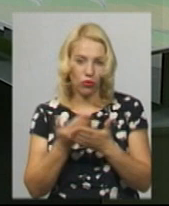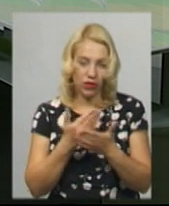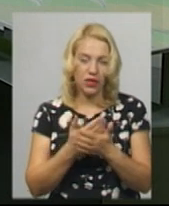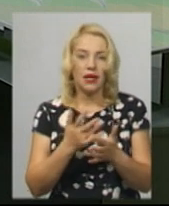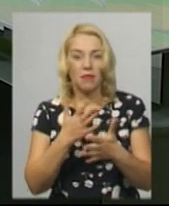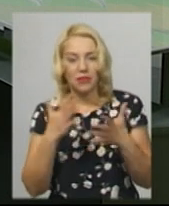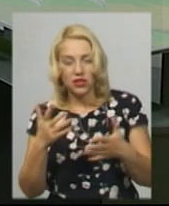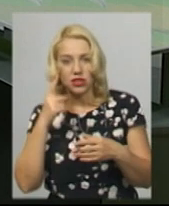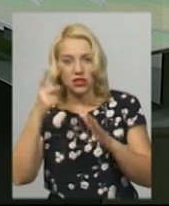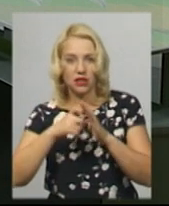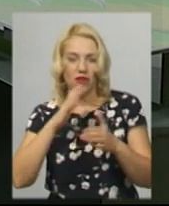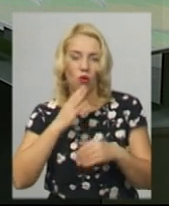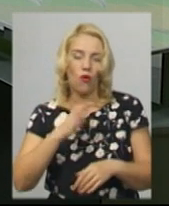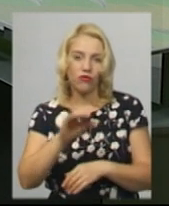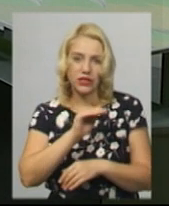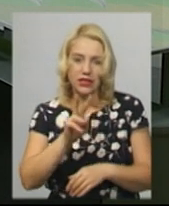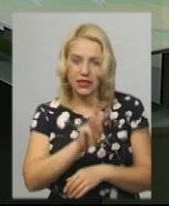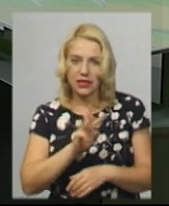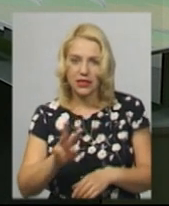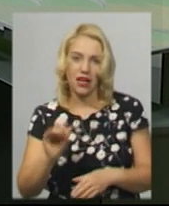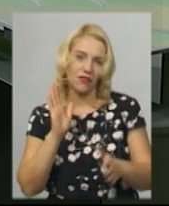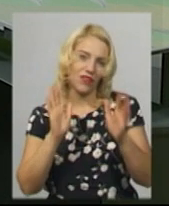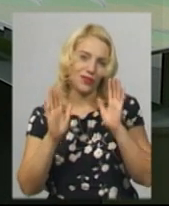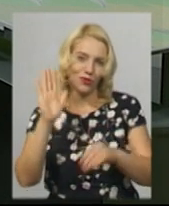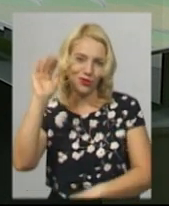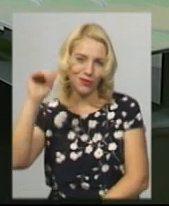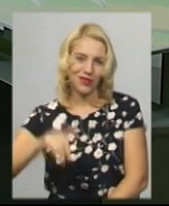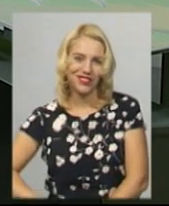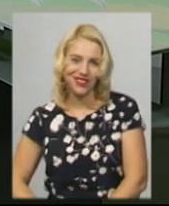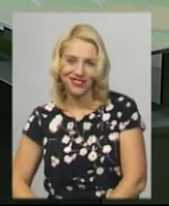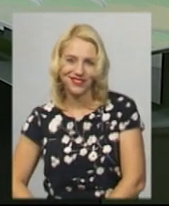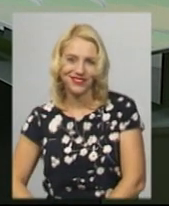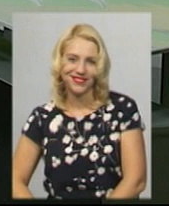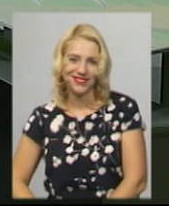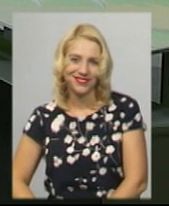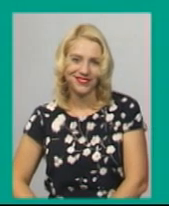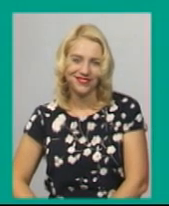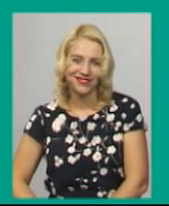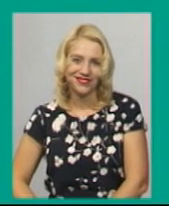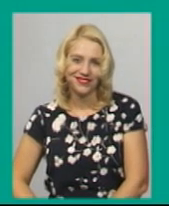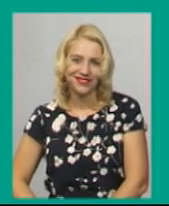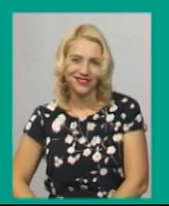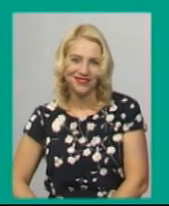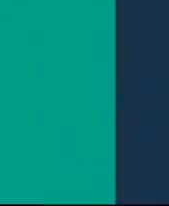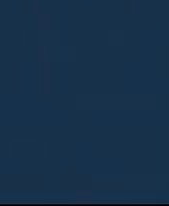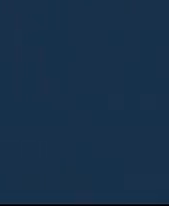новин знаходьте на нашому офіційному сайті та на сторінці у Фейсбук. Побачимось. Дякую.